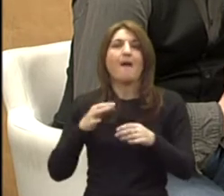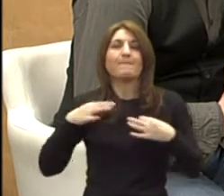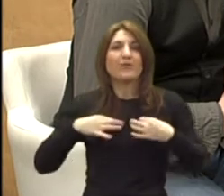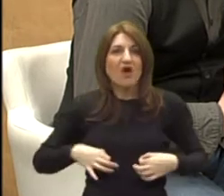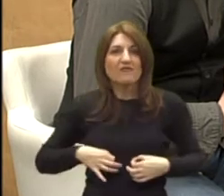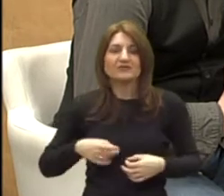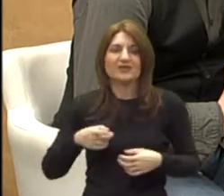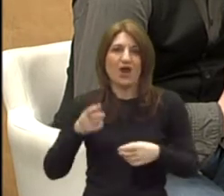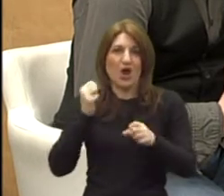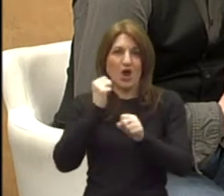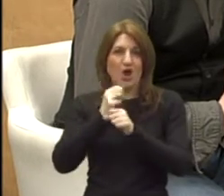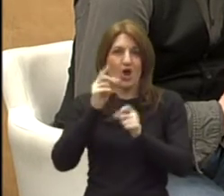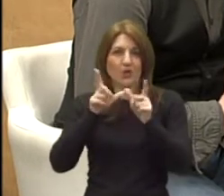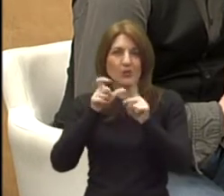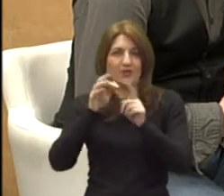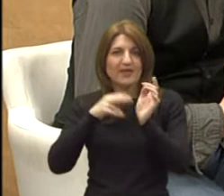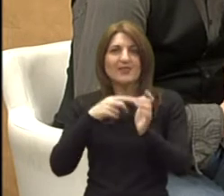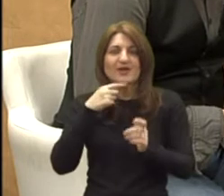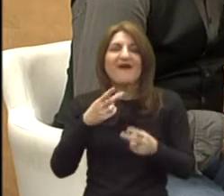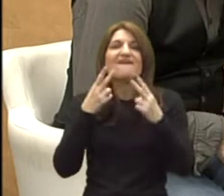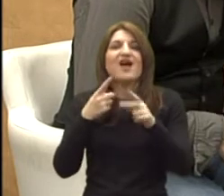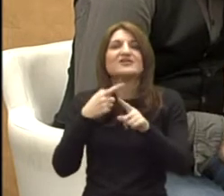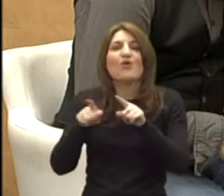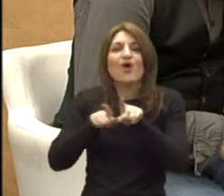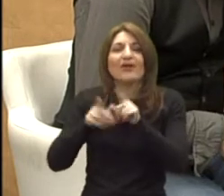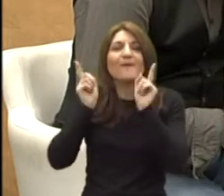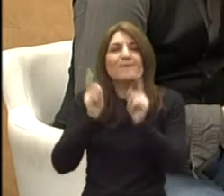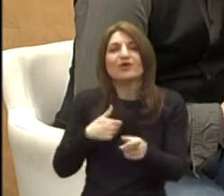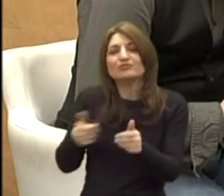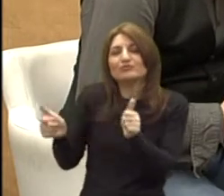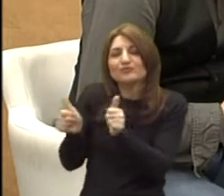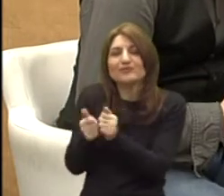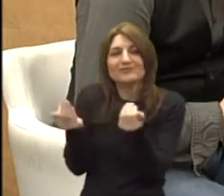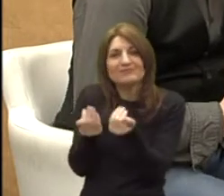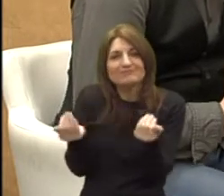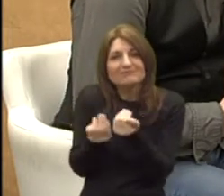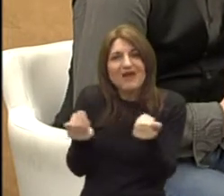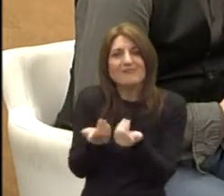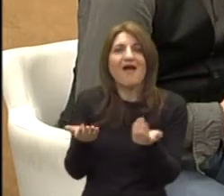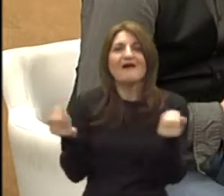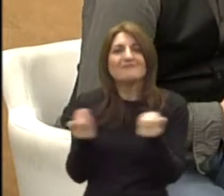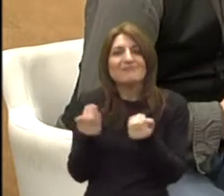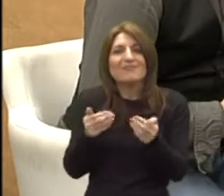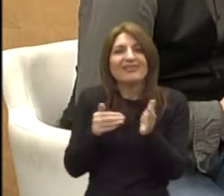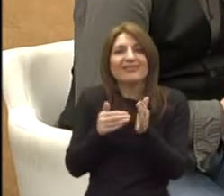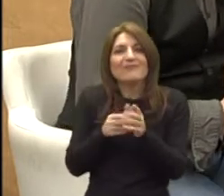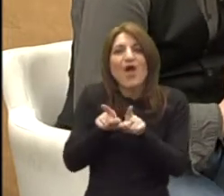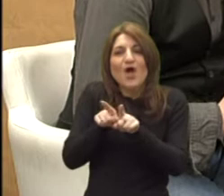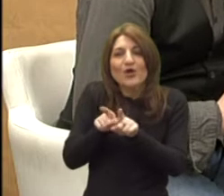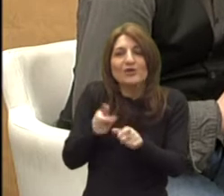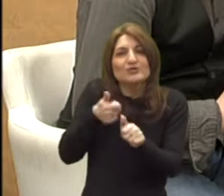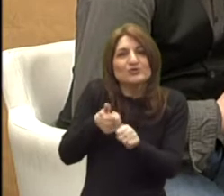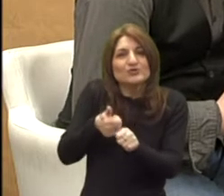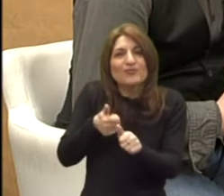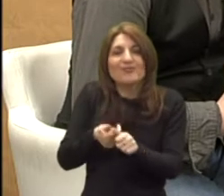rekao važno je biti sa svojim djetetom biti sa bebom. Bebi treba roditelj, bebi